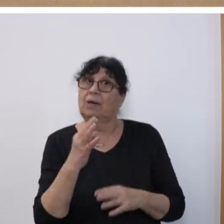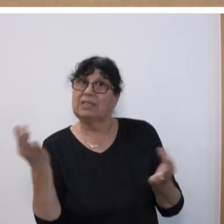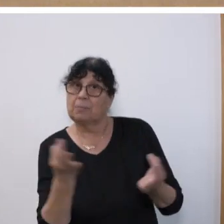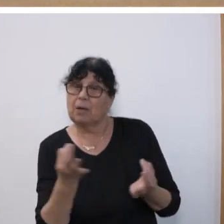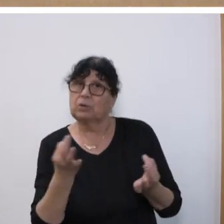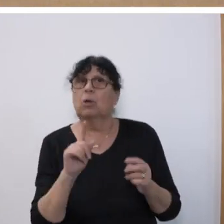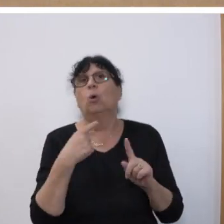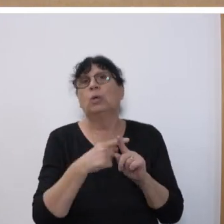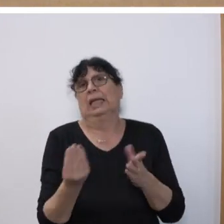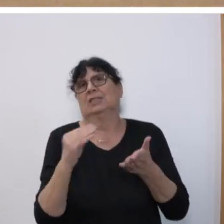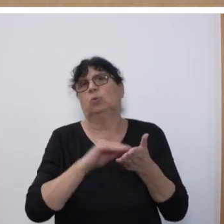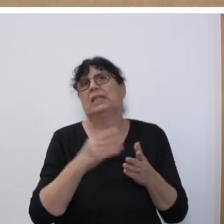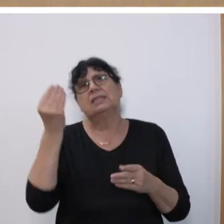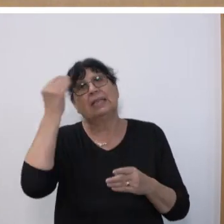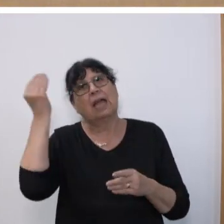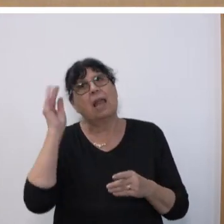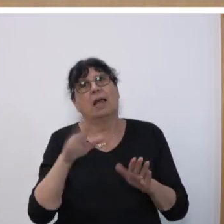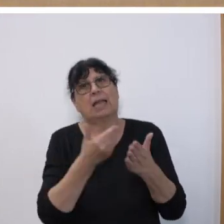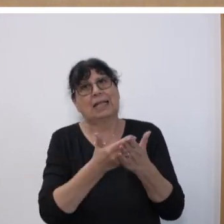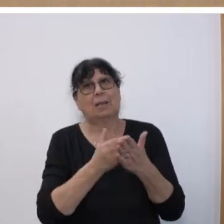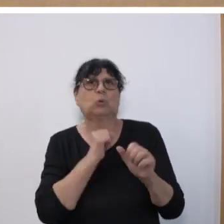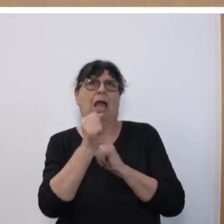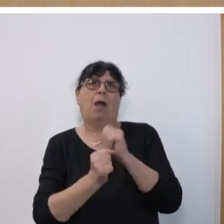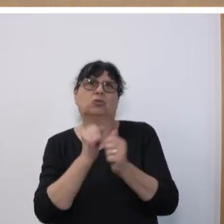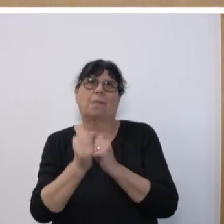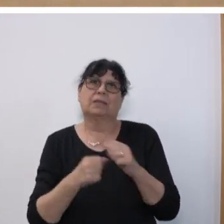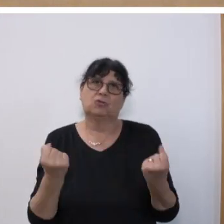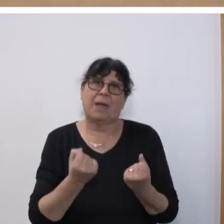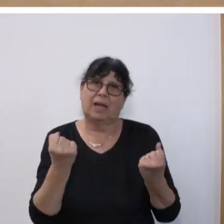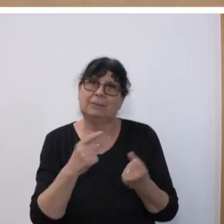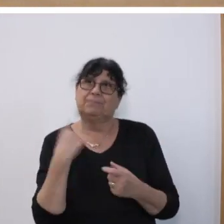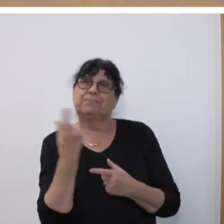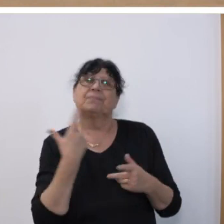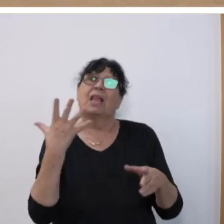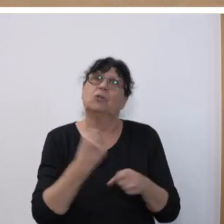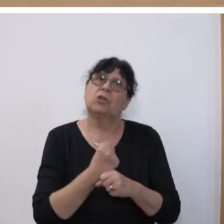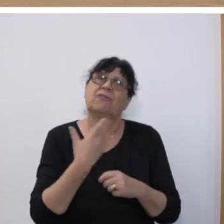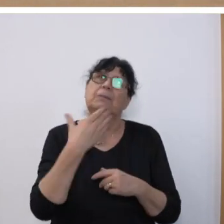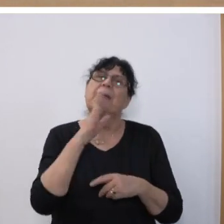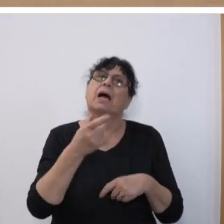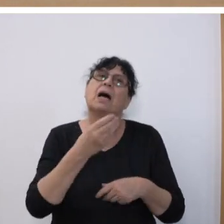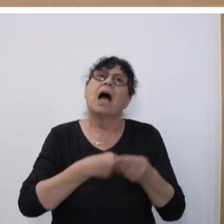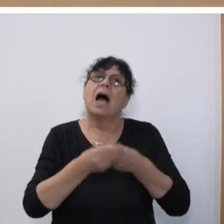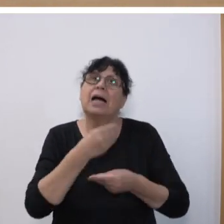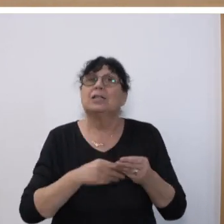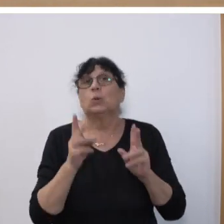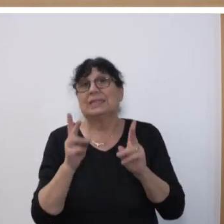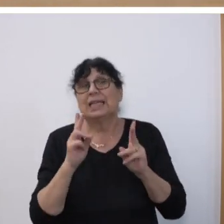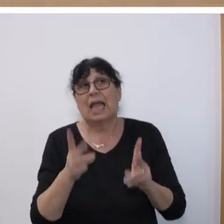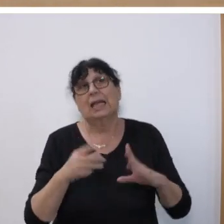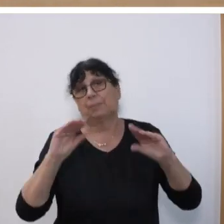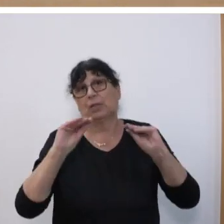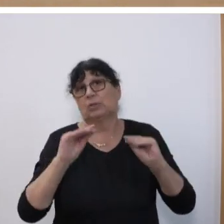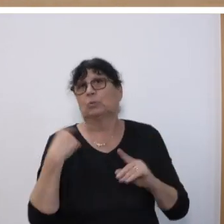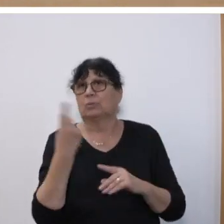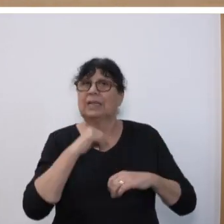Lernangebote quasi automatisiert machen. Wir schaffen mehr Handlungssicherheit in der Nutzung auch von Systemen,